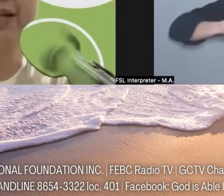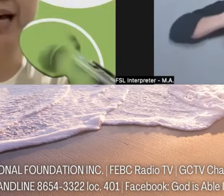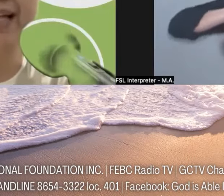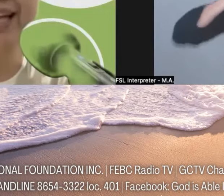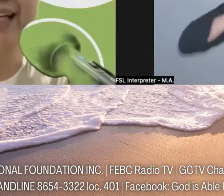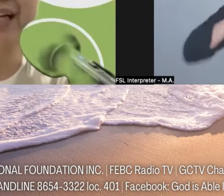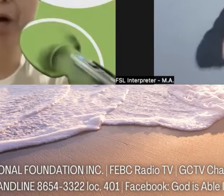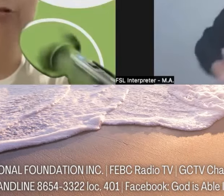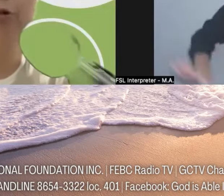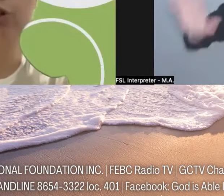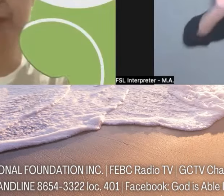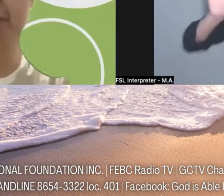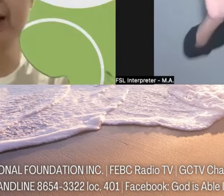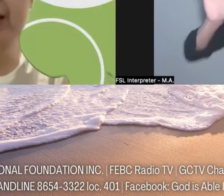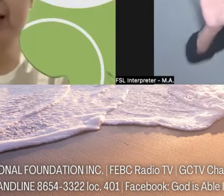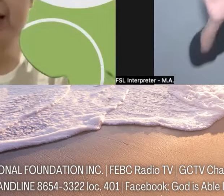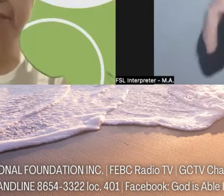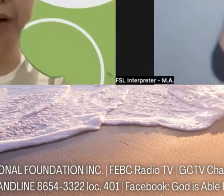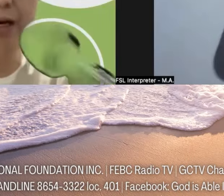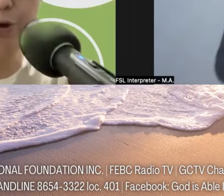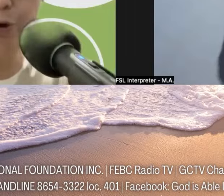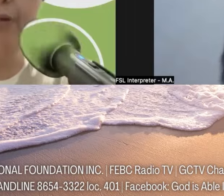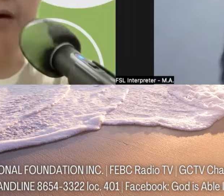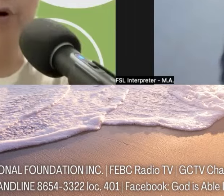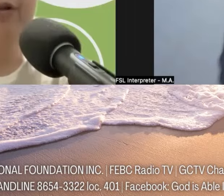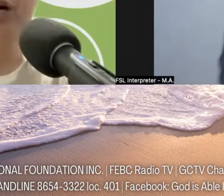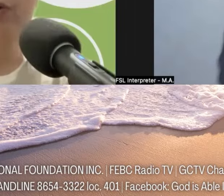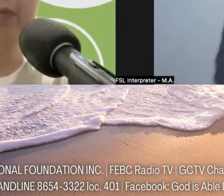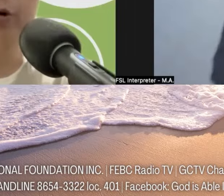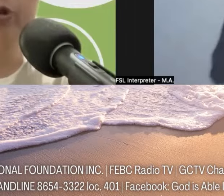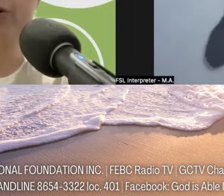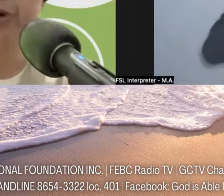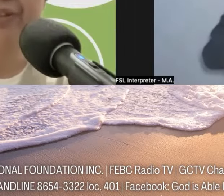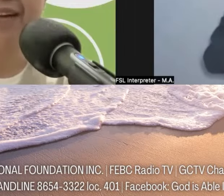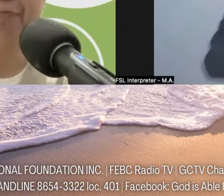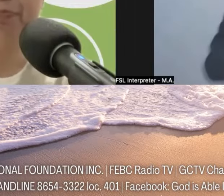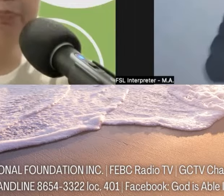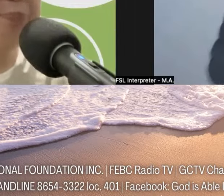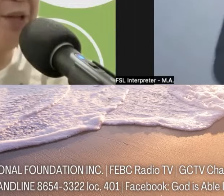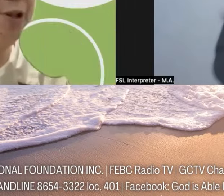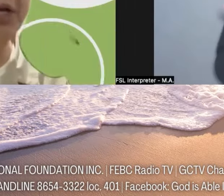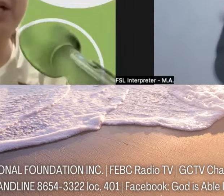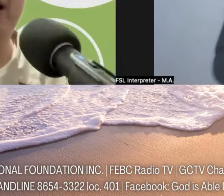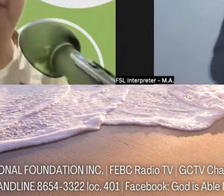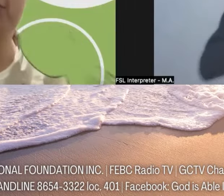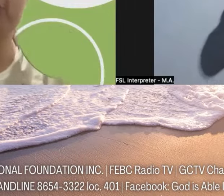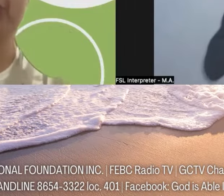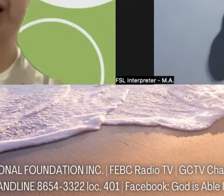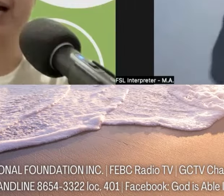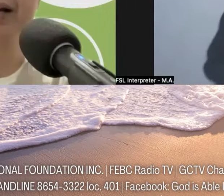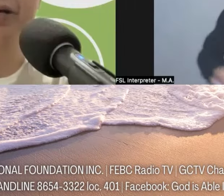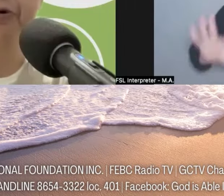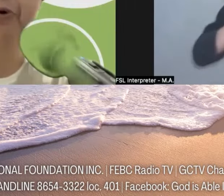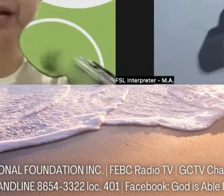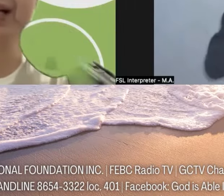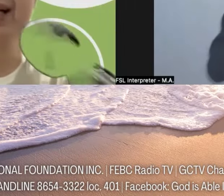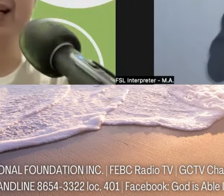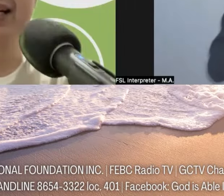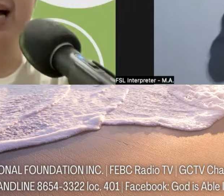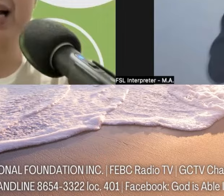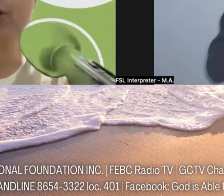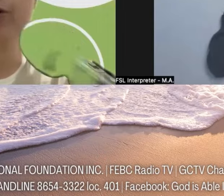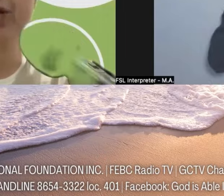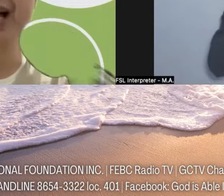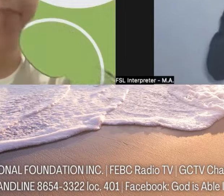-pray, pinaghahandaan na partnership ng Panginoon all the way po sa Norte. Kasi na kami ho nung nakaraang linggo ay